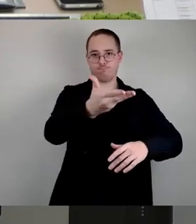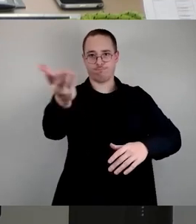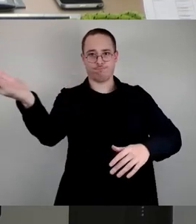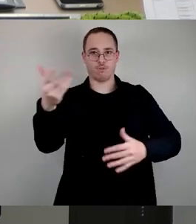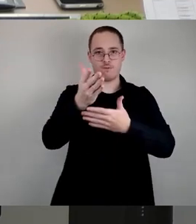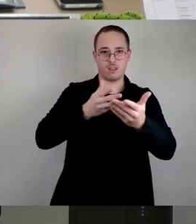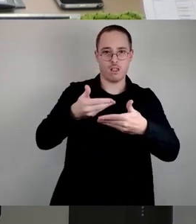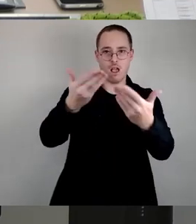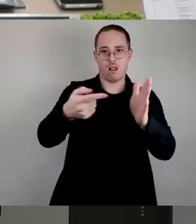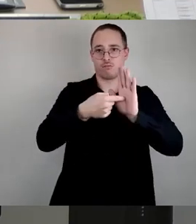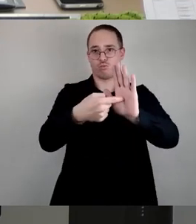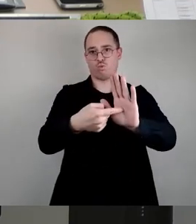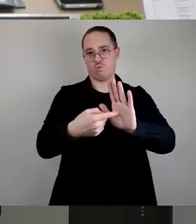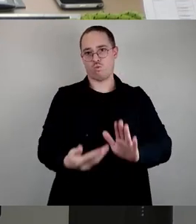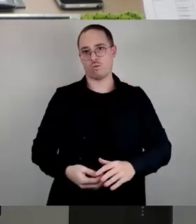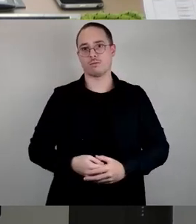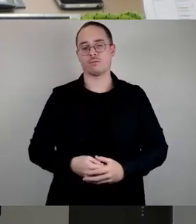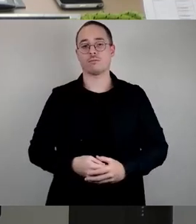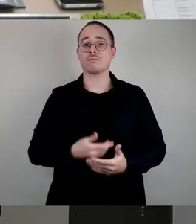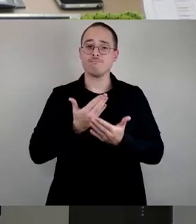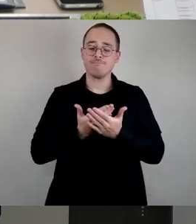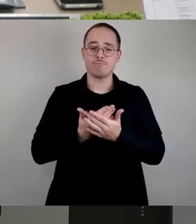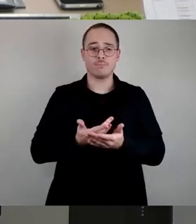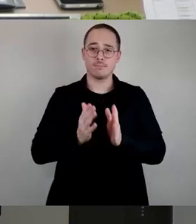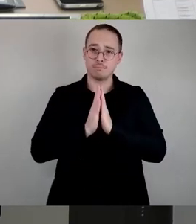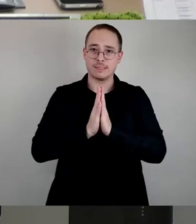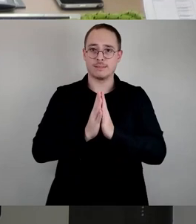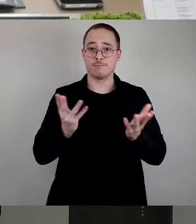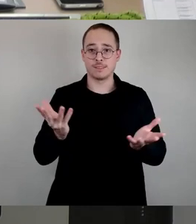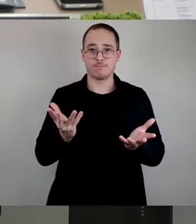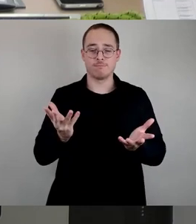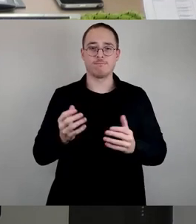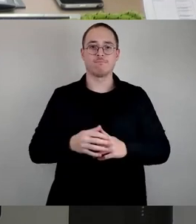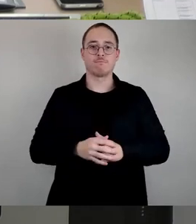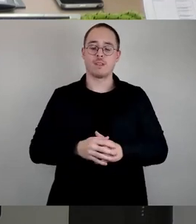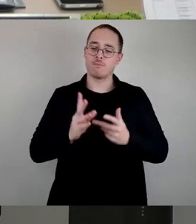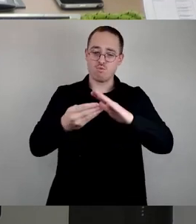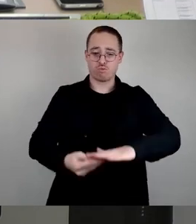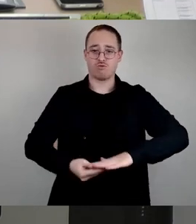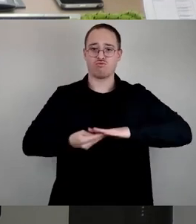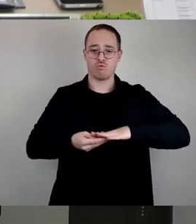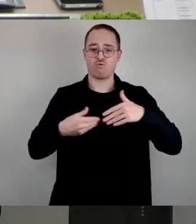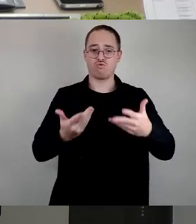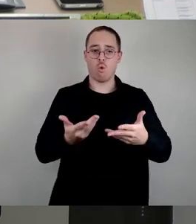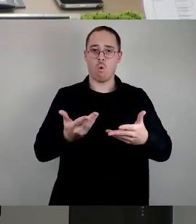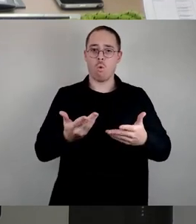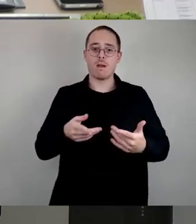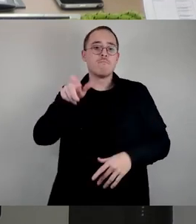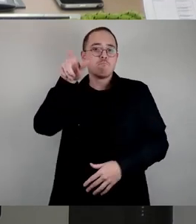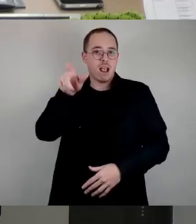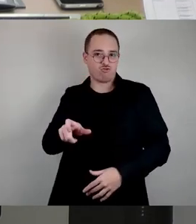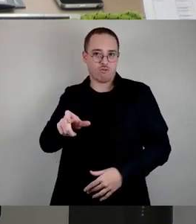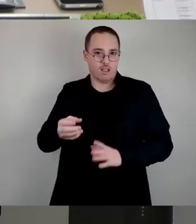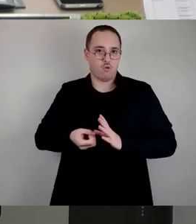Ich bitte Sie, uns dabei zu unterstützen, diese humanistische Kultur zu verbreiten.